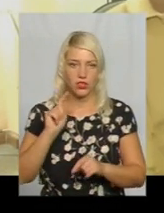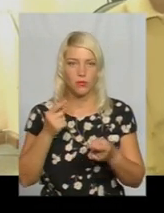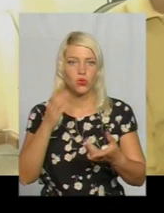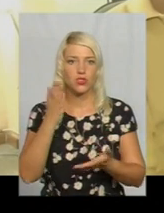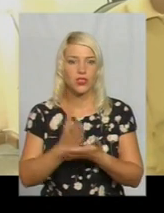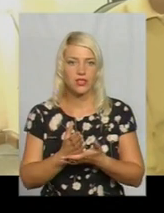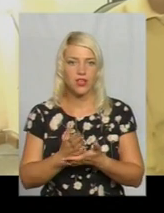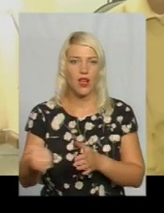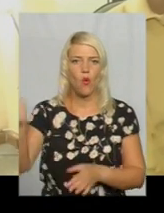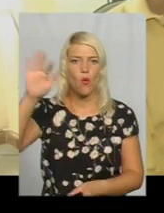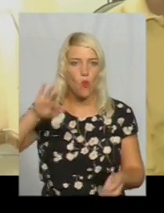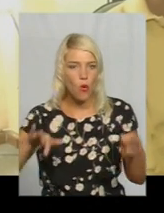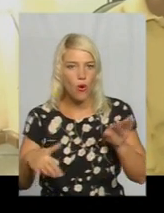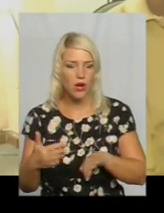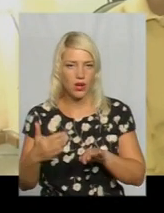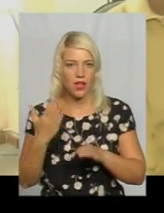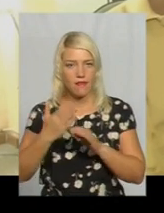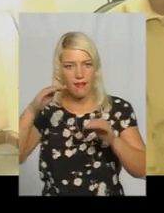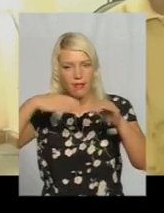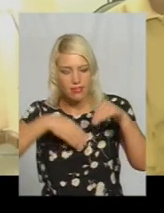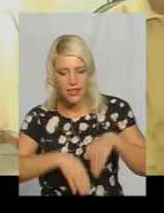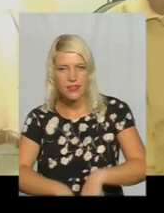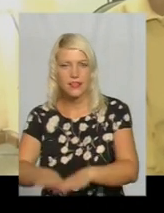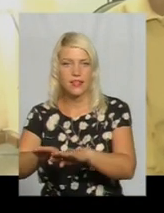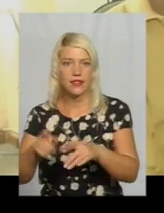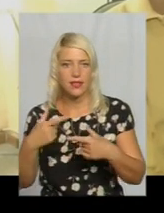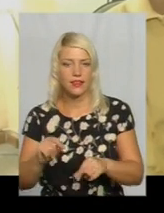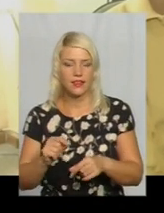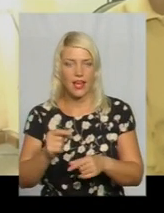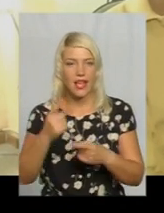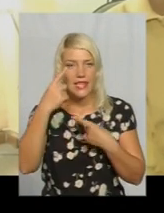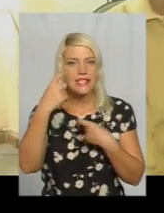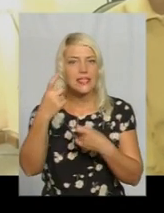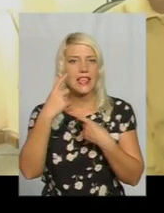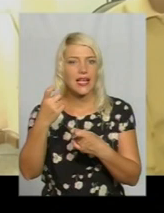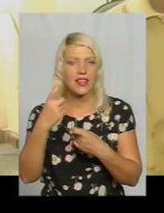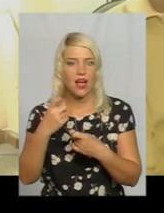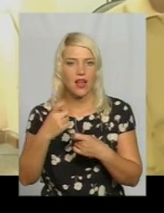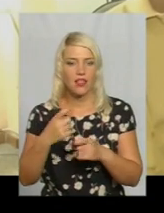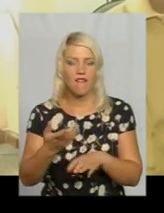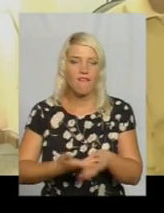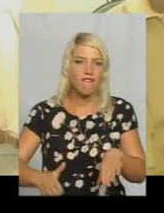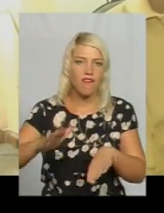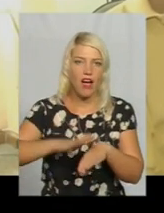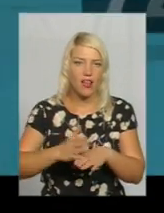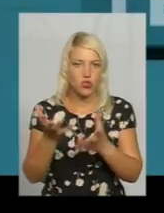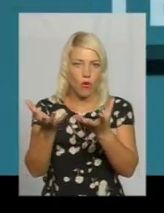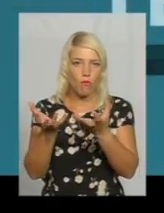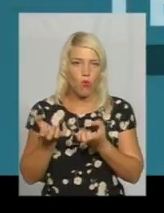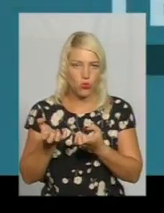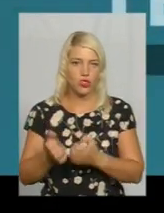гори, є низини, де, в принципі, сигнал дуже важко отримати.